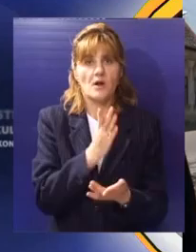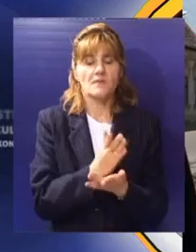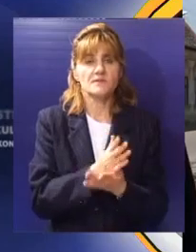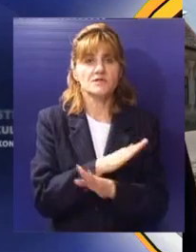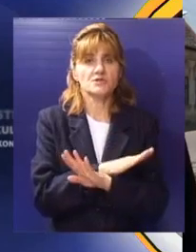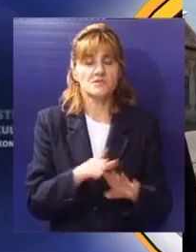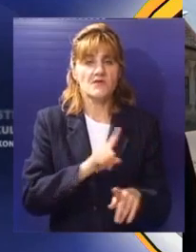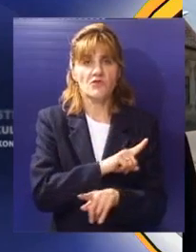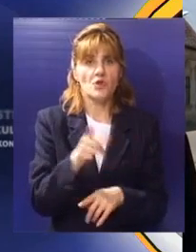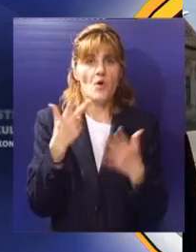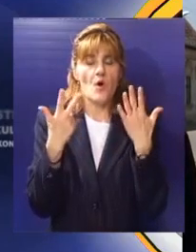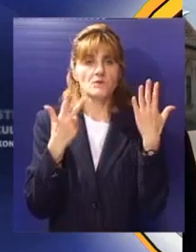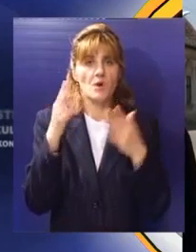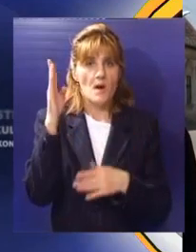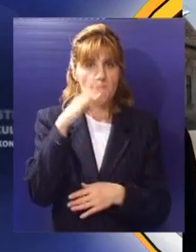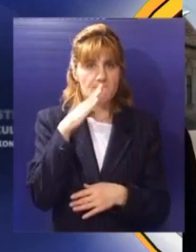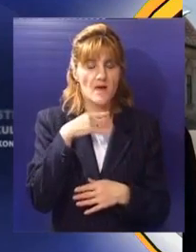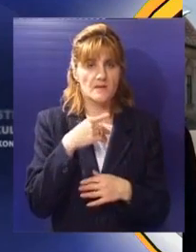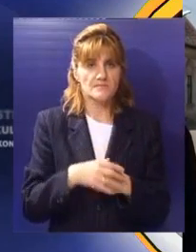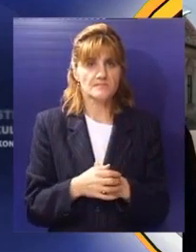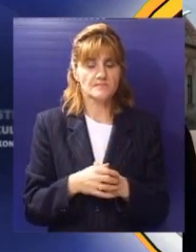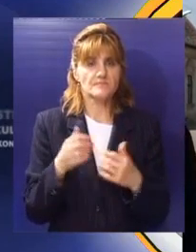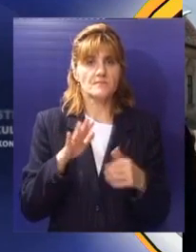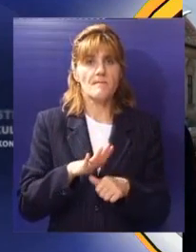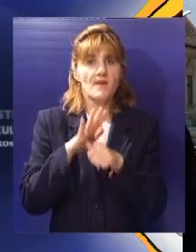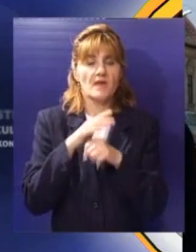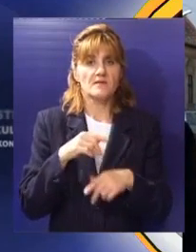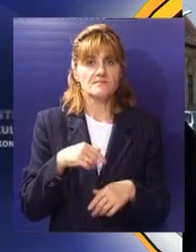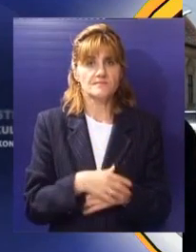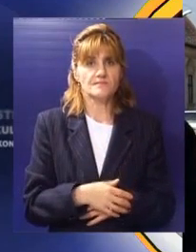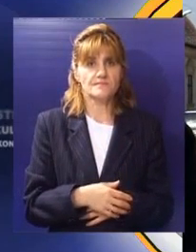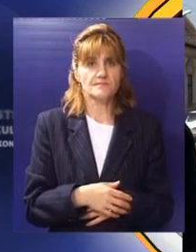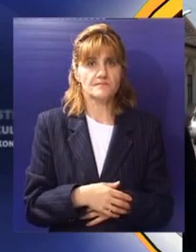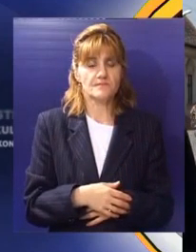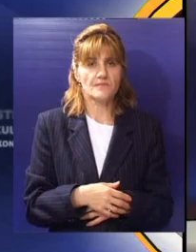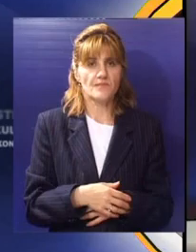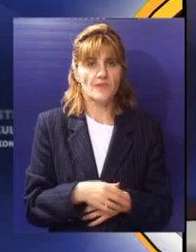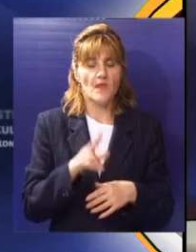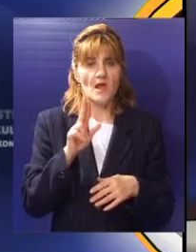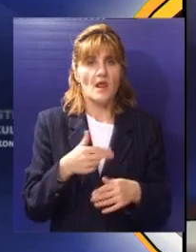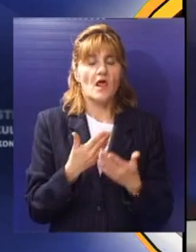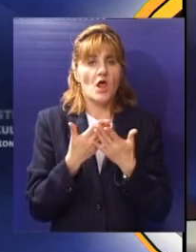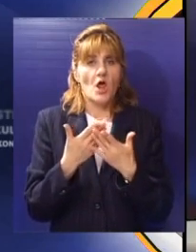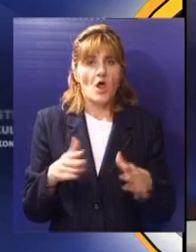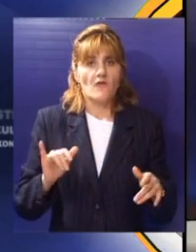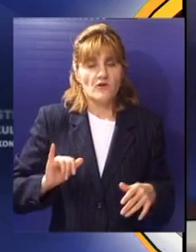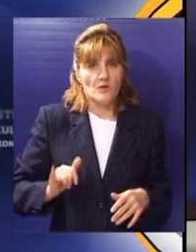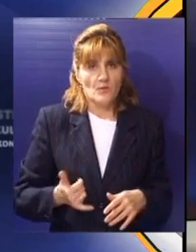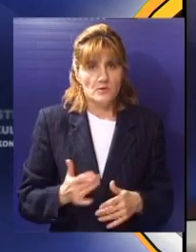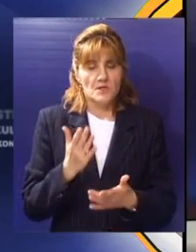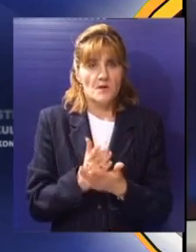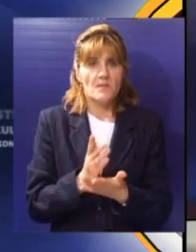radovi će biti završeni do 8. maja. Za Juveko Televiziju Sandri Išević. Na otvorenom